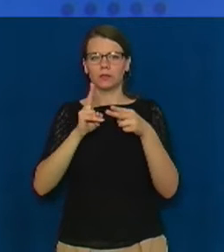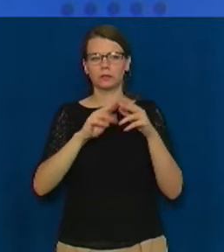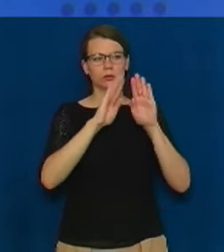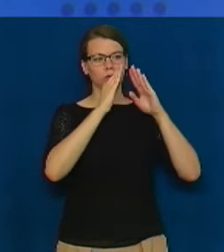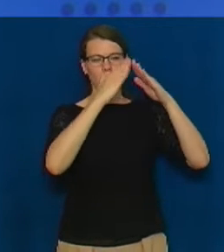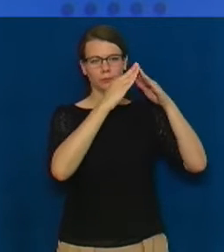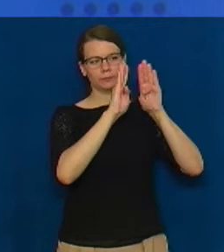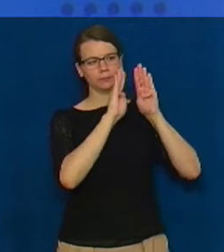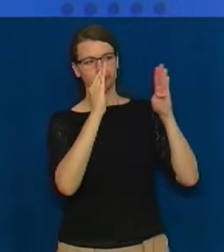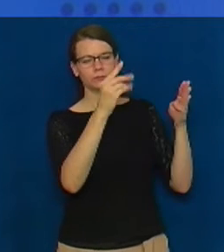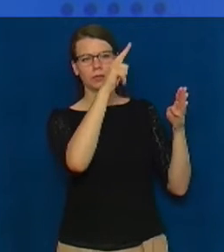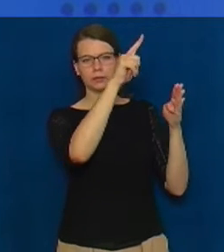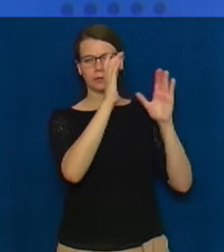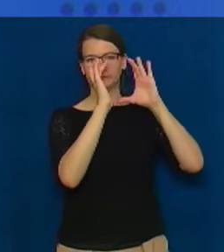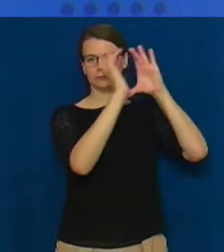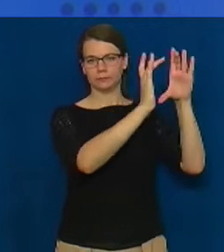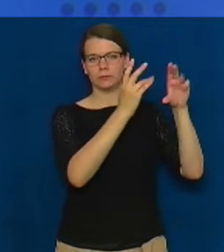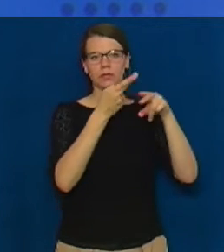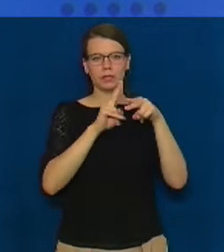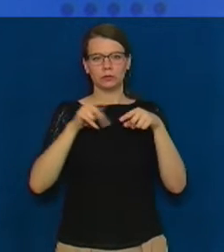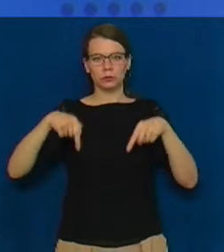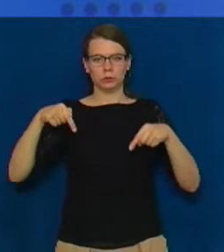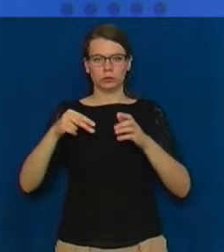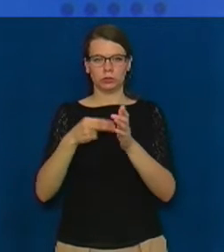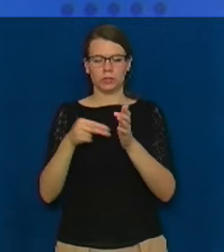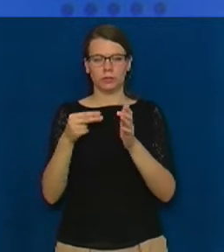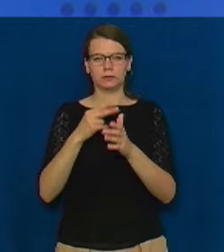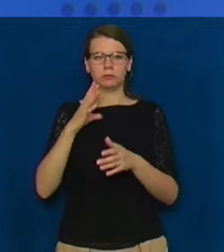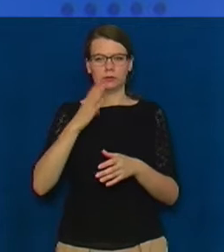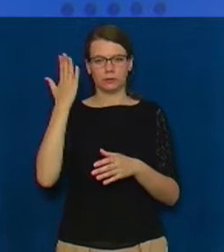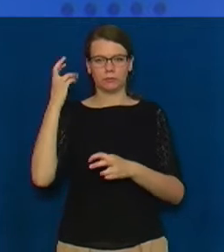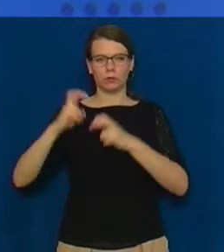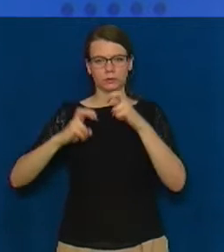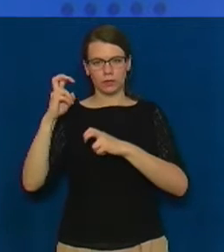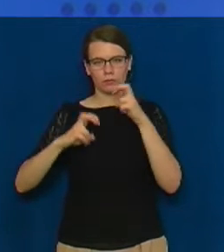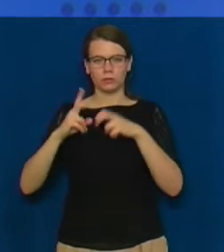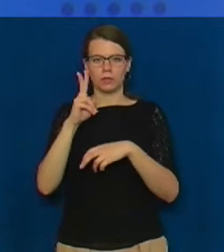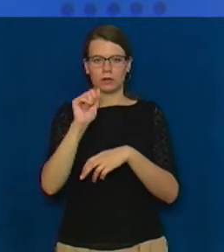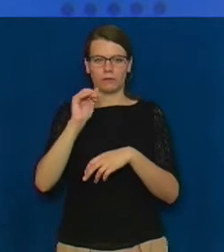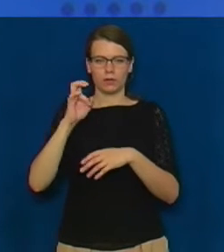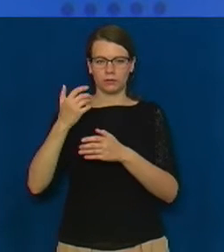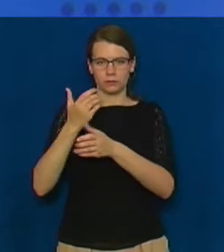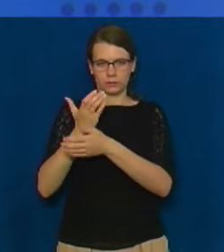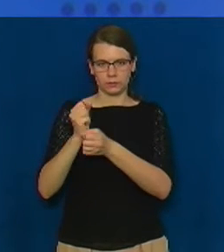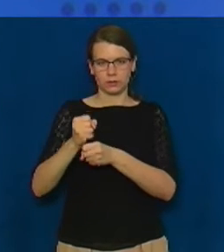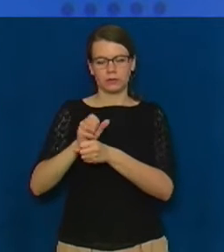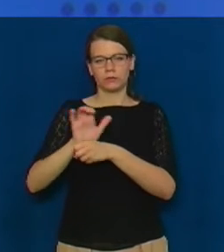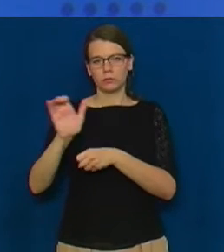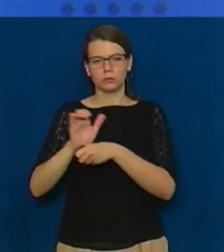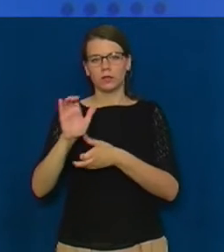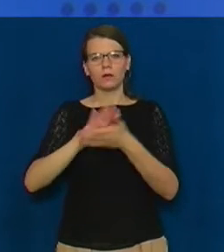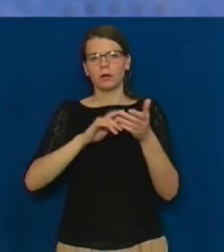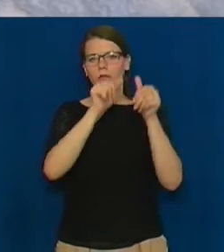замовлення в одному із місцевих кахельних заводів. Що планують робити із декоративними елементами власники помешкання, Ольга Котля